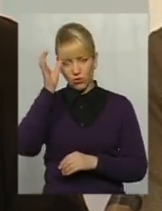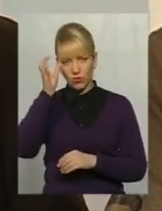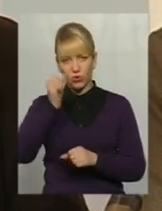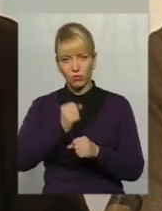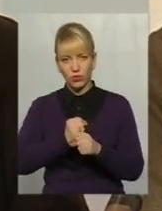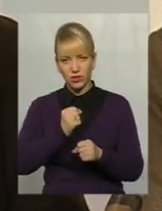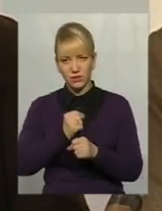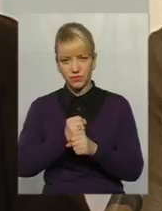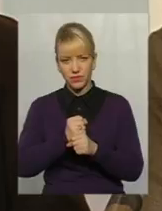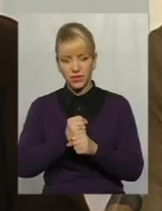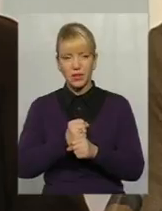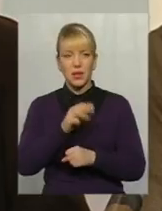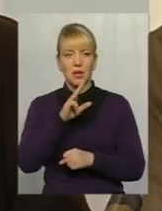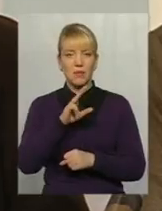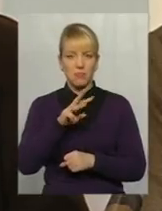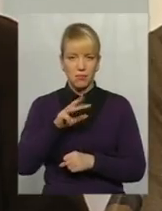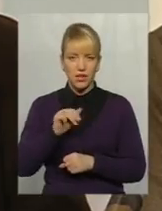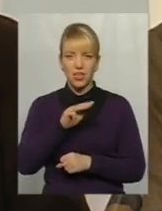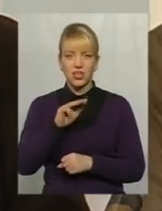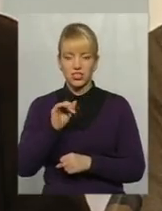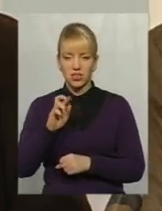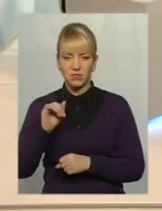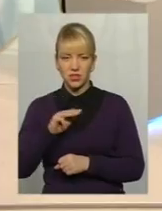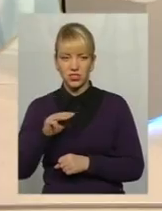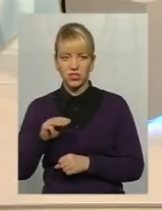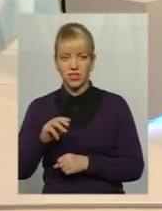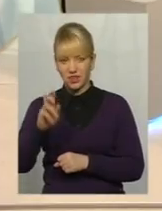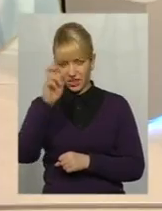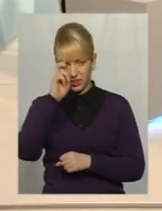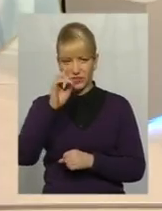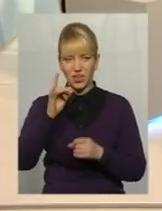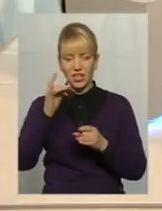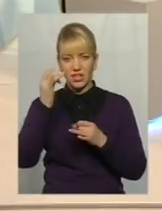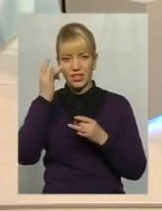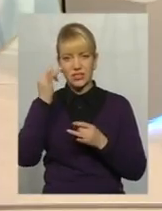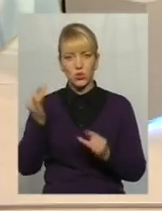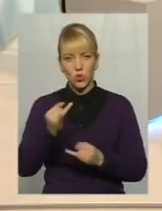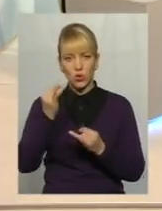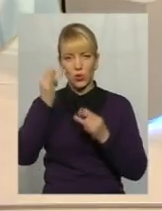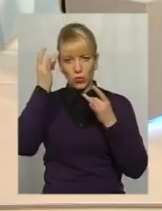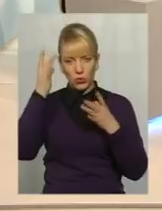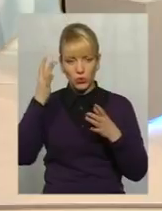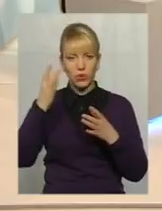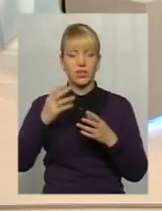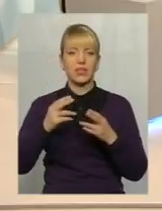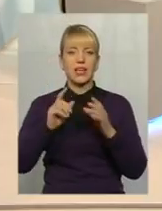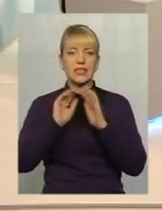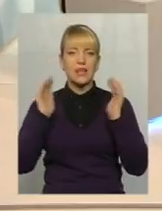«Мижибіш». Правильно, так? Державний історико-культурний заповідник «Мижибіш». Дякую вам велике.